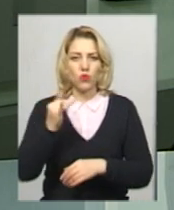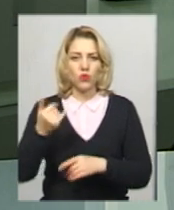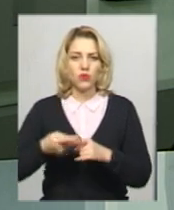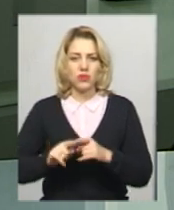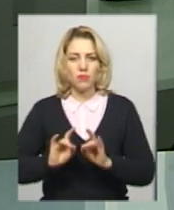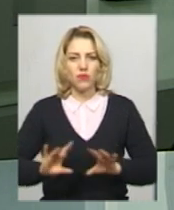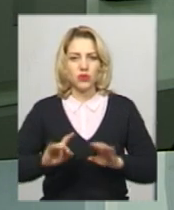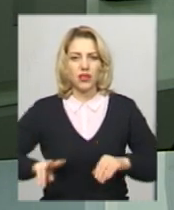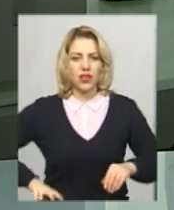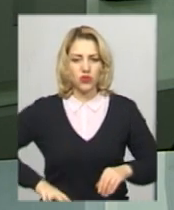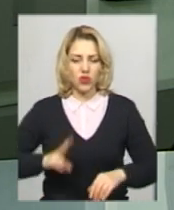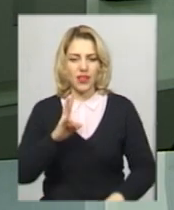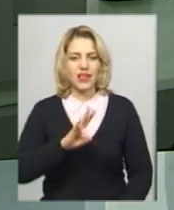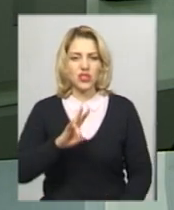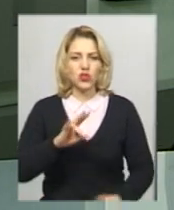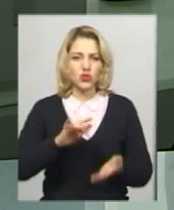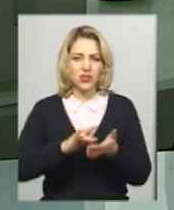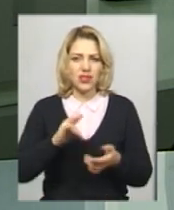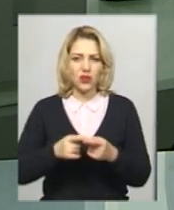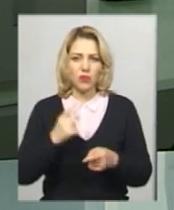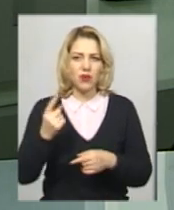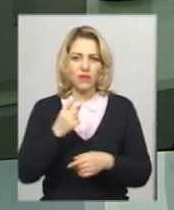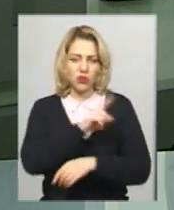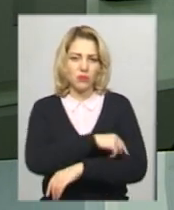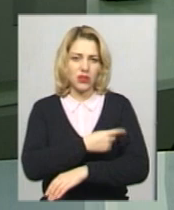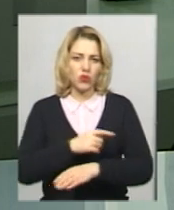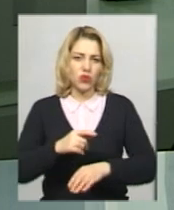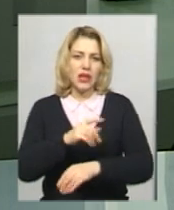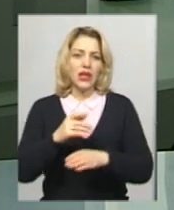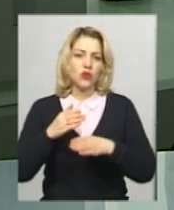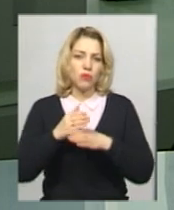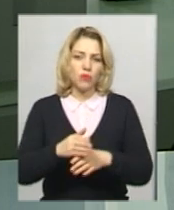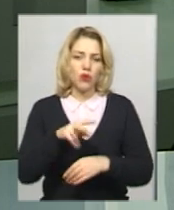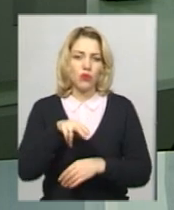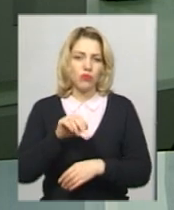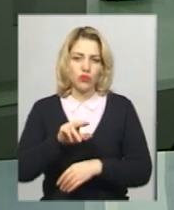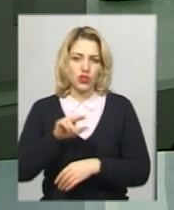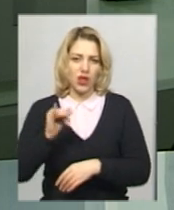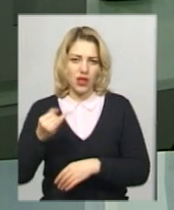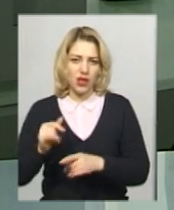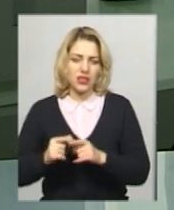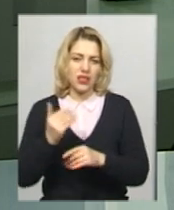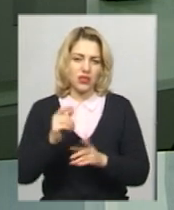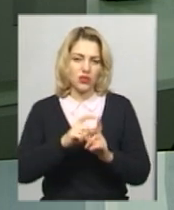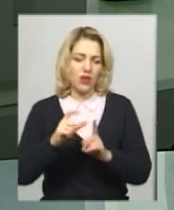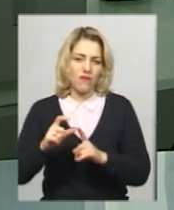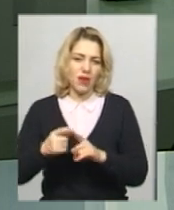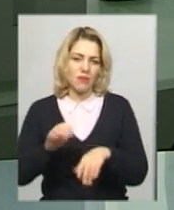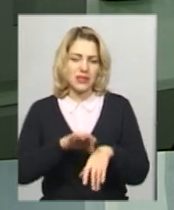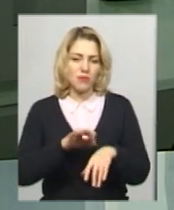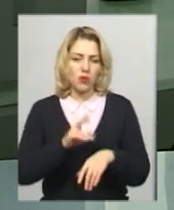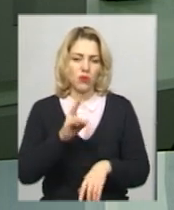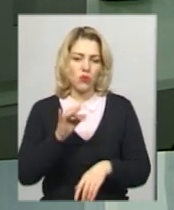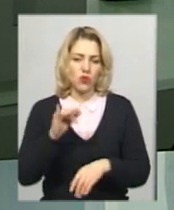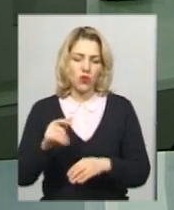повідомила директор Нетішинського центру первинної медико-санітарної допомоги Лариса Клочай. За її словами, з симптомами кору до чергового